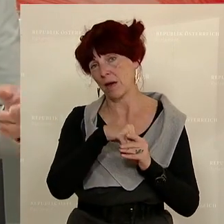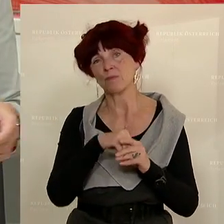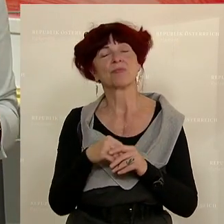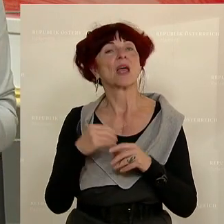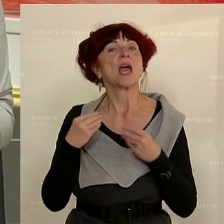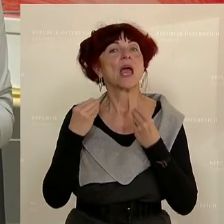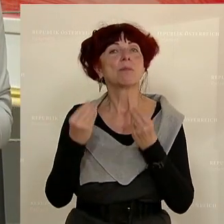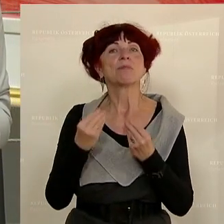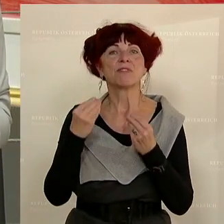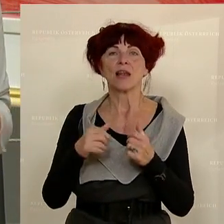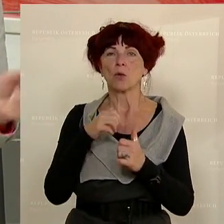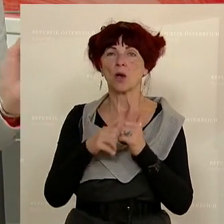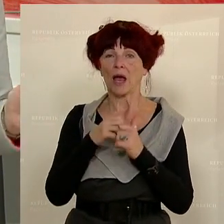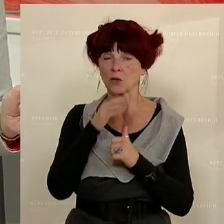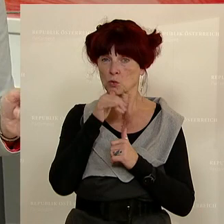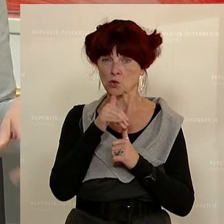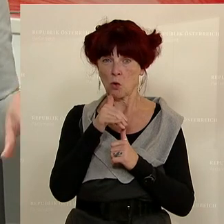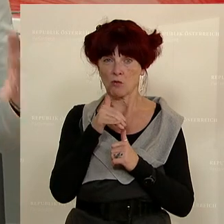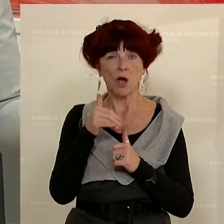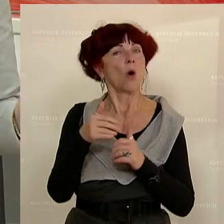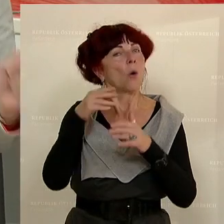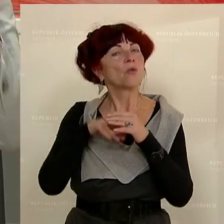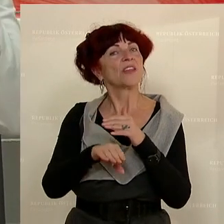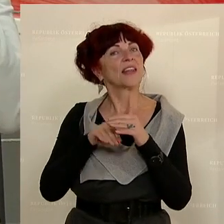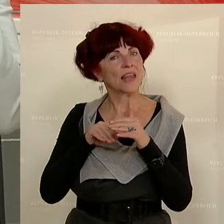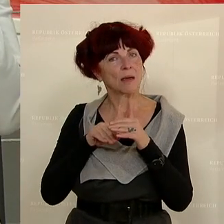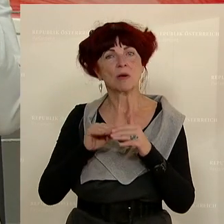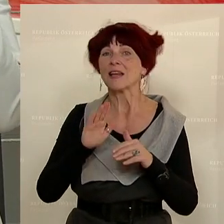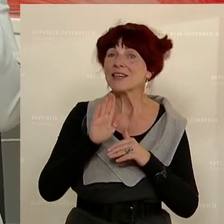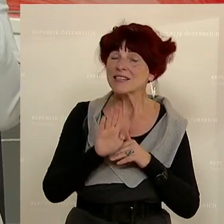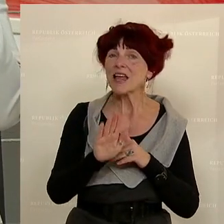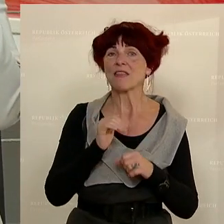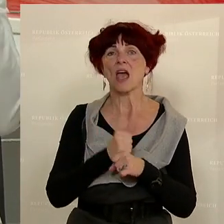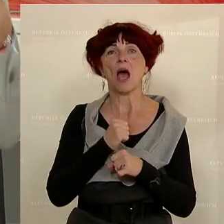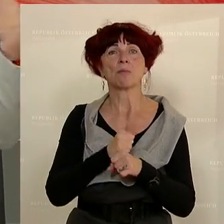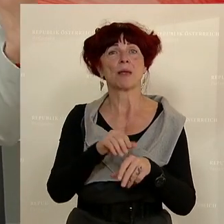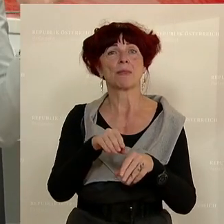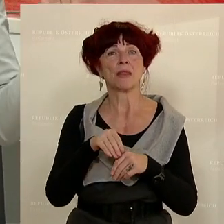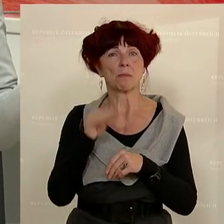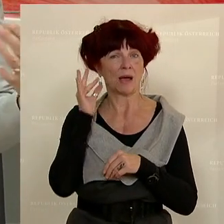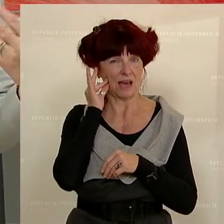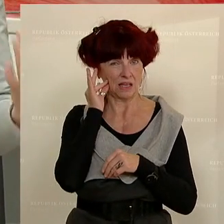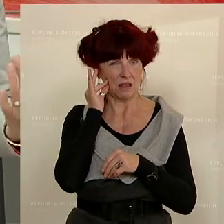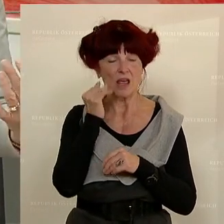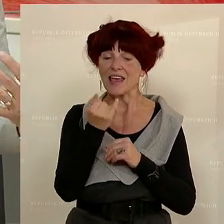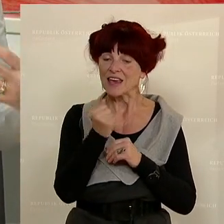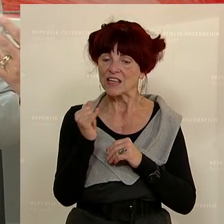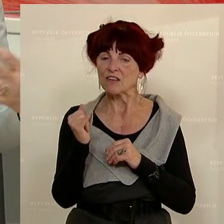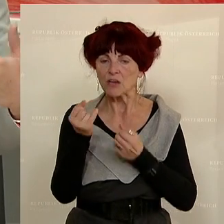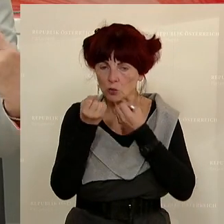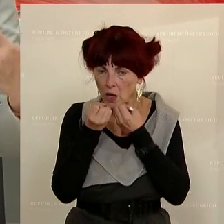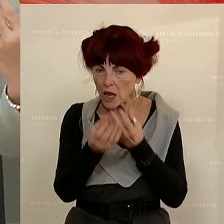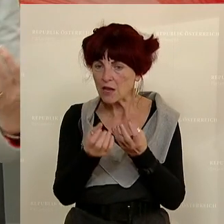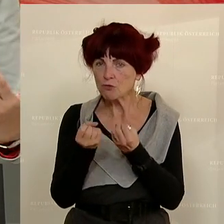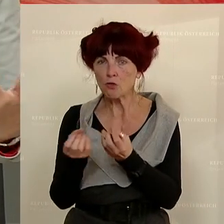Rechnungshofes, dass nämlich Unternehmen ihre Arbeitnehmerinnen und Arbeitnehmer individuell darüber informieren